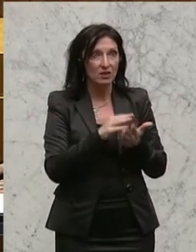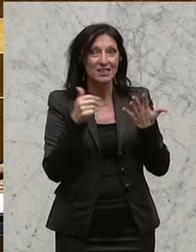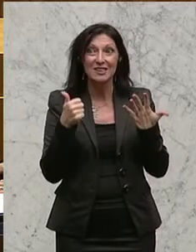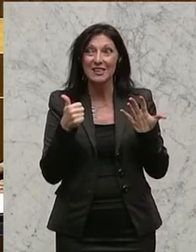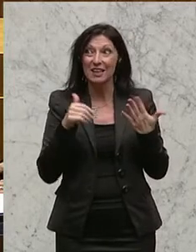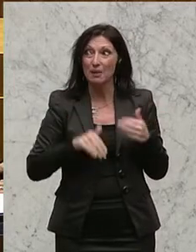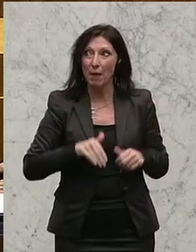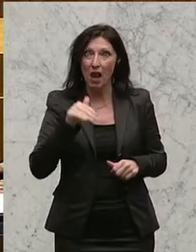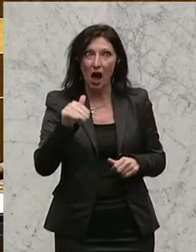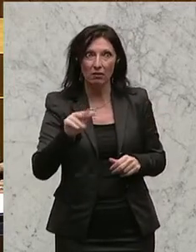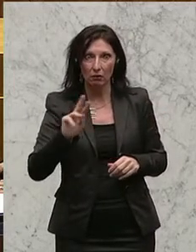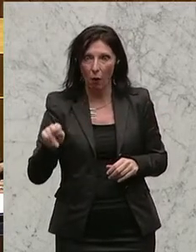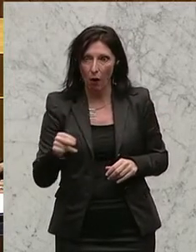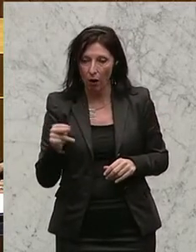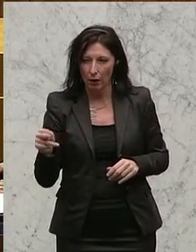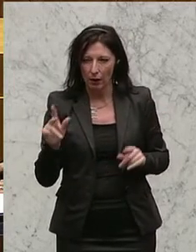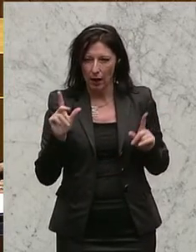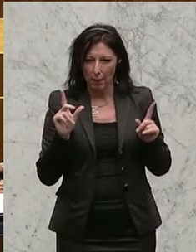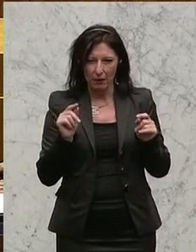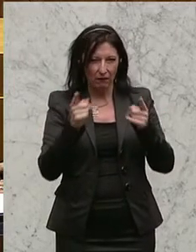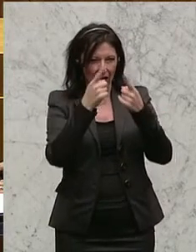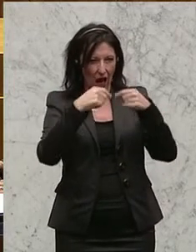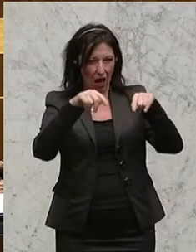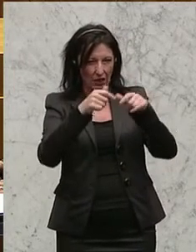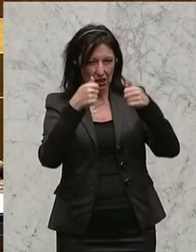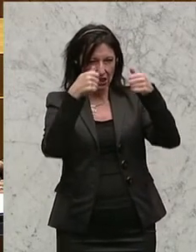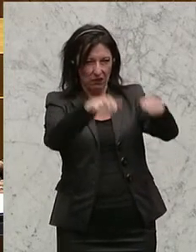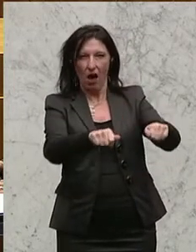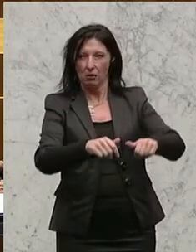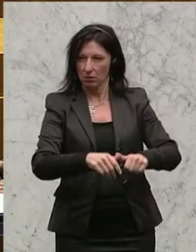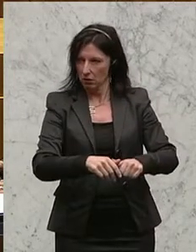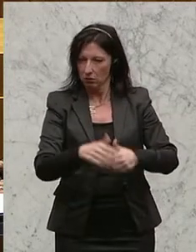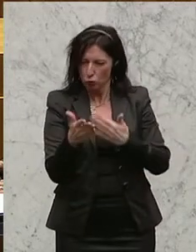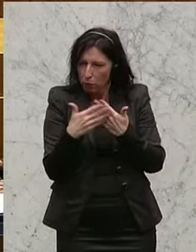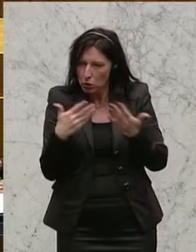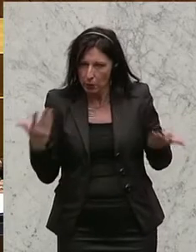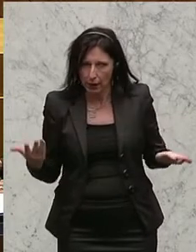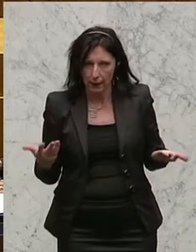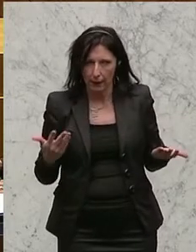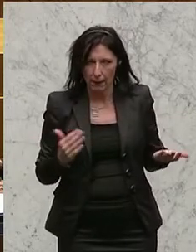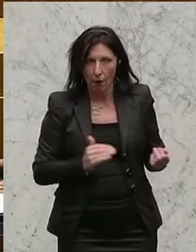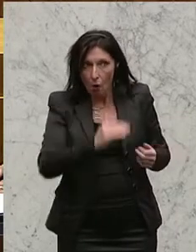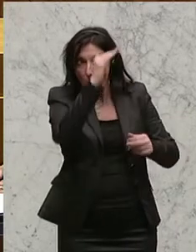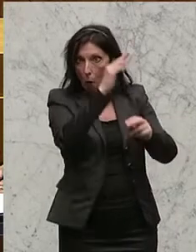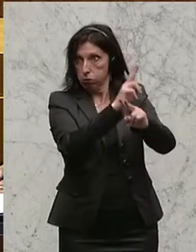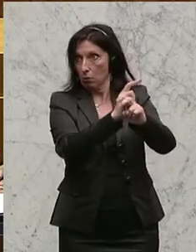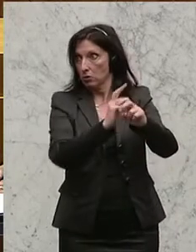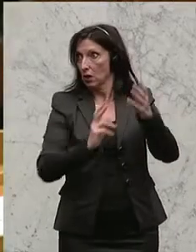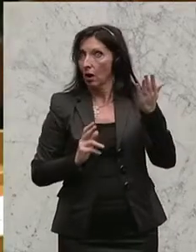Euro. Also wenn man die Länder dazu zwingt, sich nur beispielhaft an Oberösterreich zu